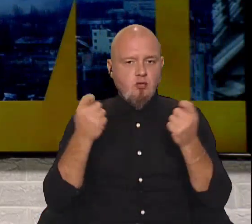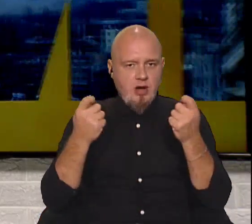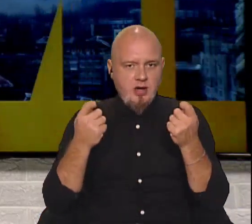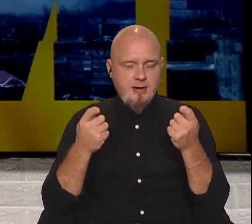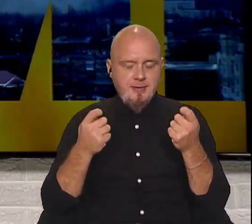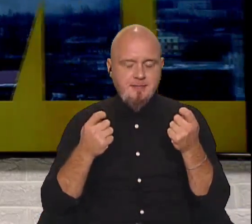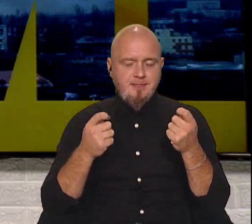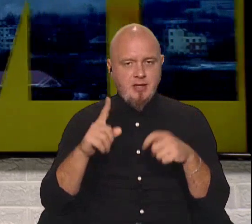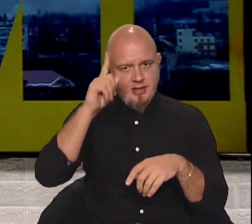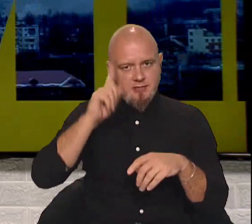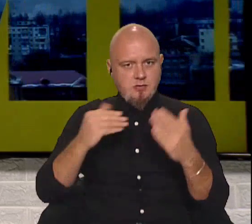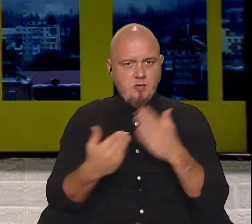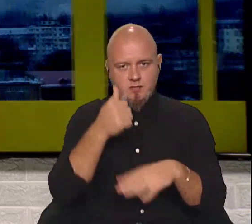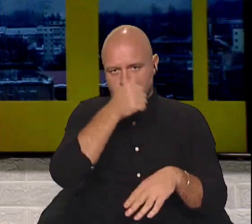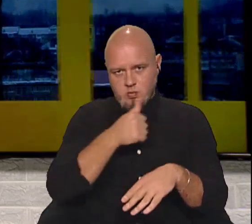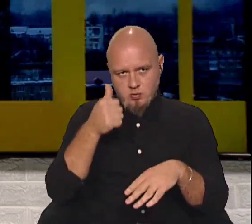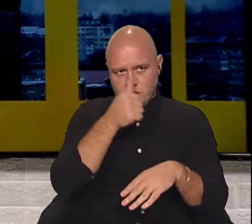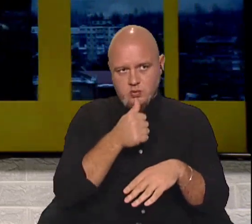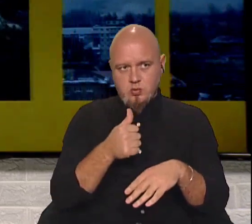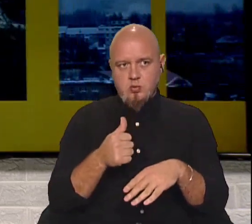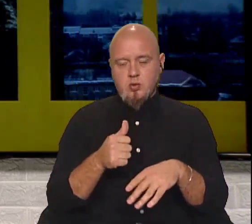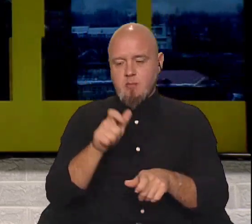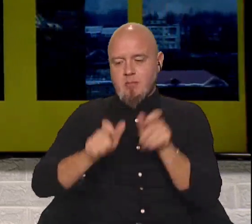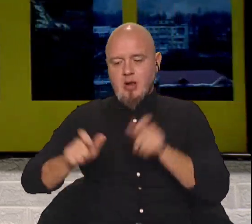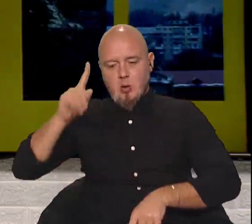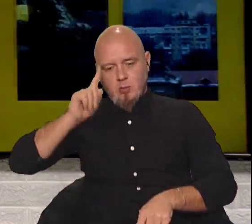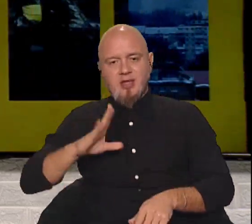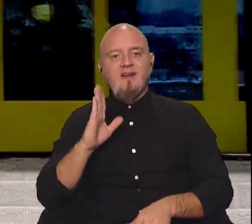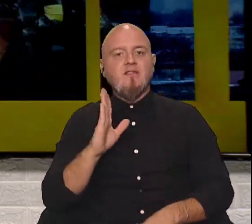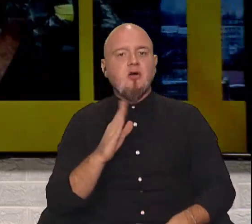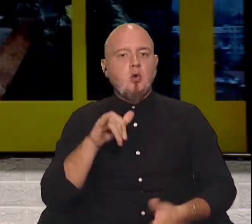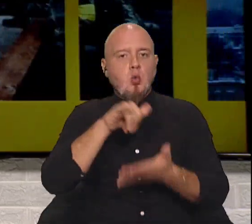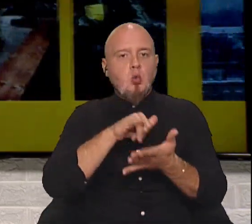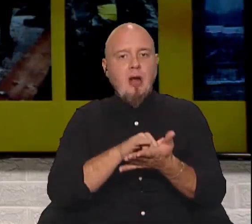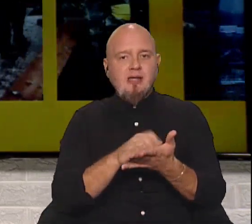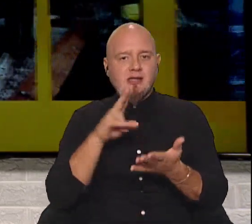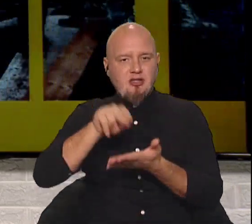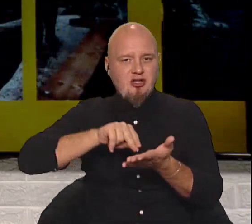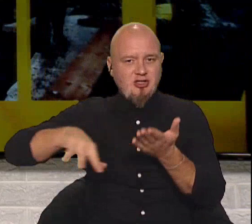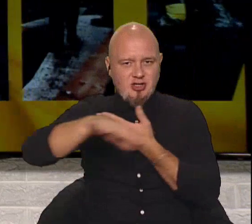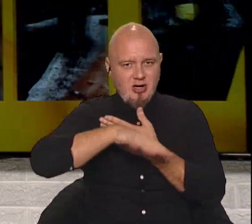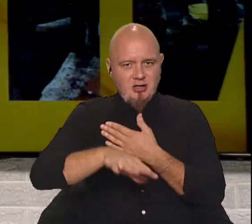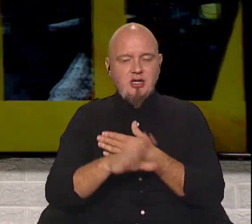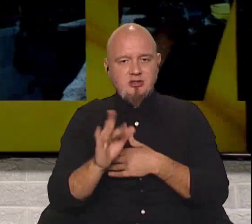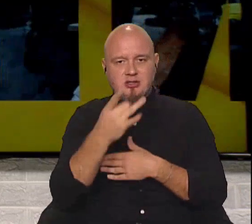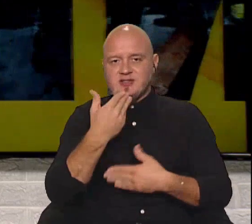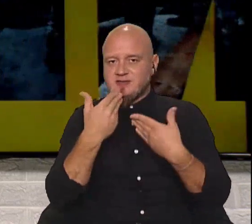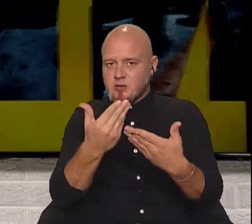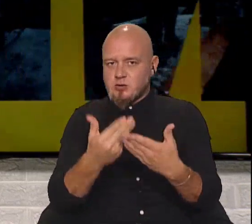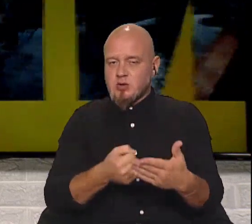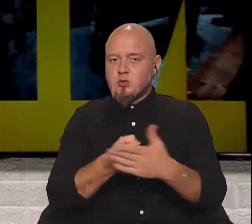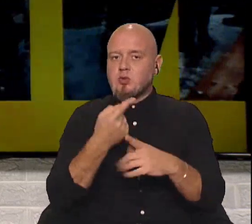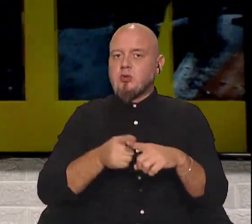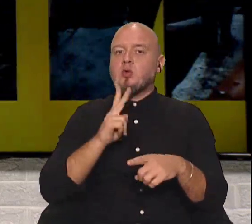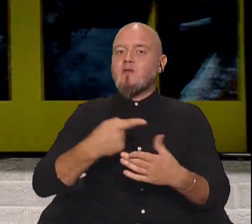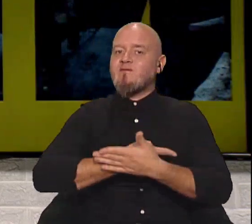Єврейського Нового року паломниками в Умані на Черкащині. Тож, ще раз звернувся до тих,